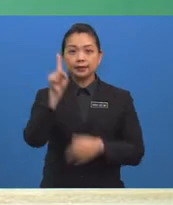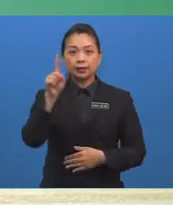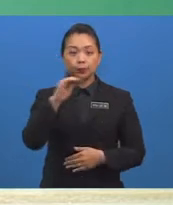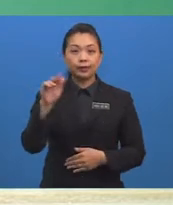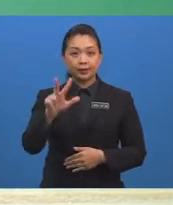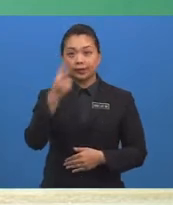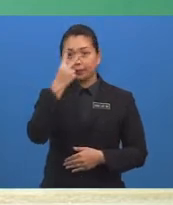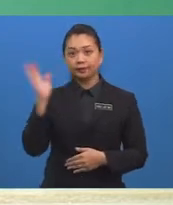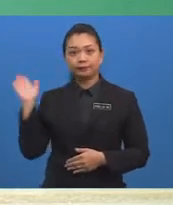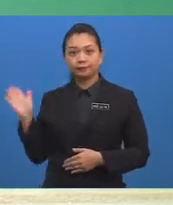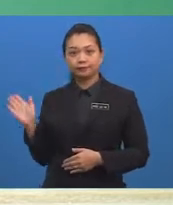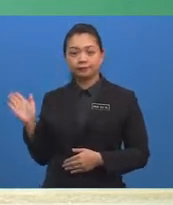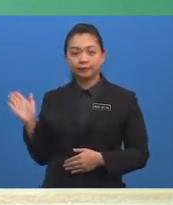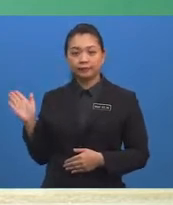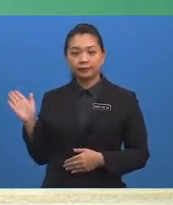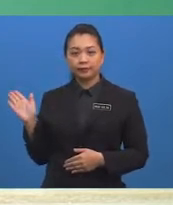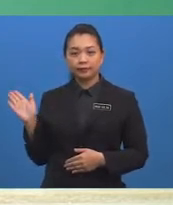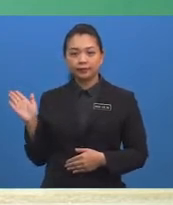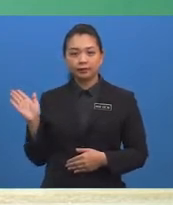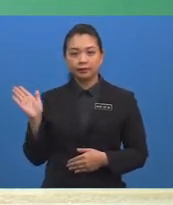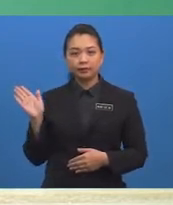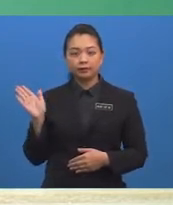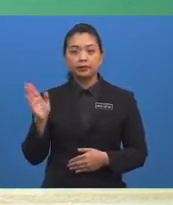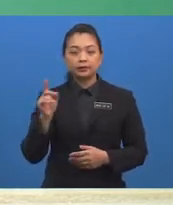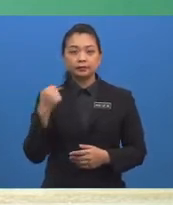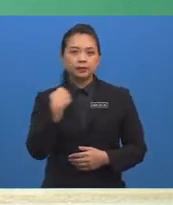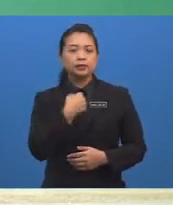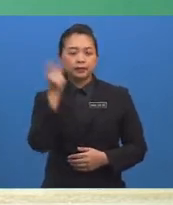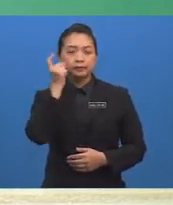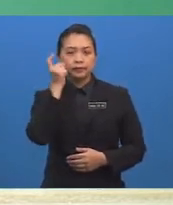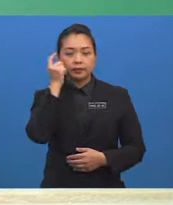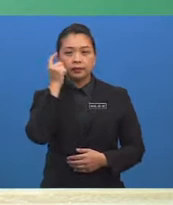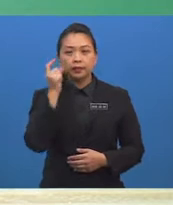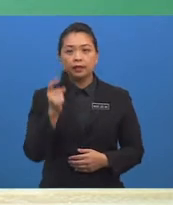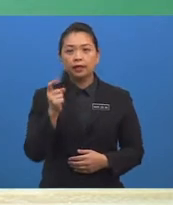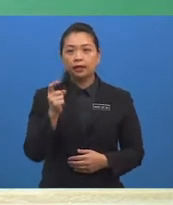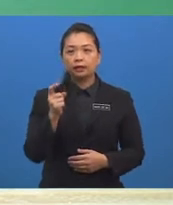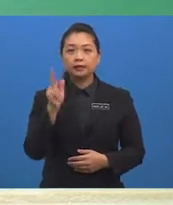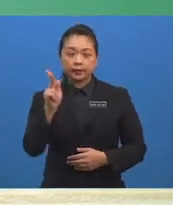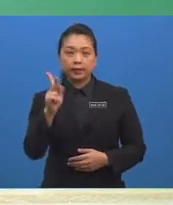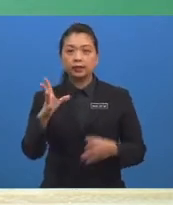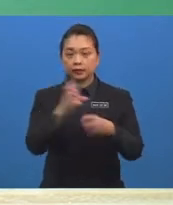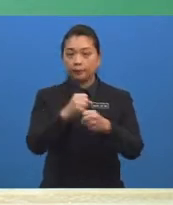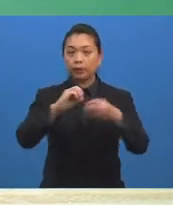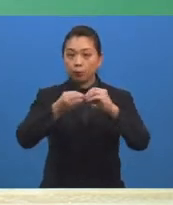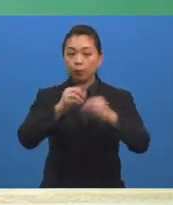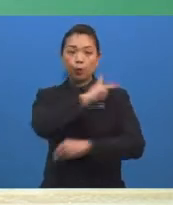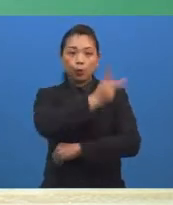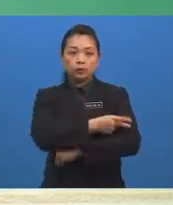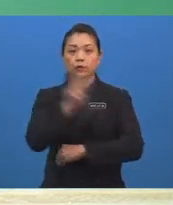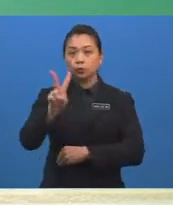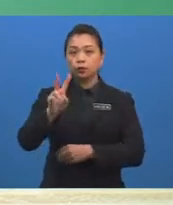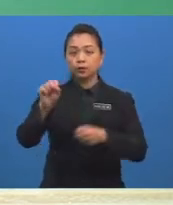tiga Anggapkan K sebagai peristiwa mendapat nombor kuasa dua sempurna